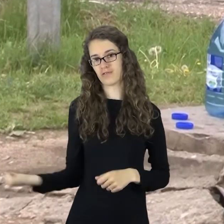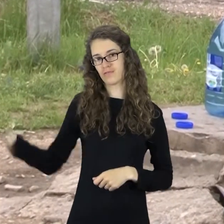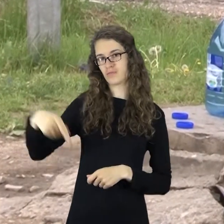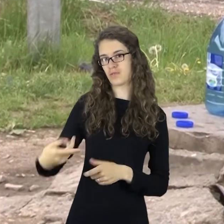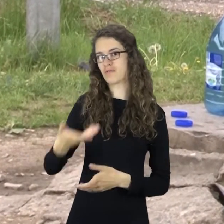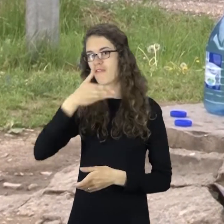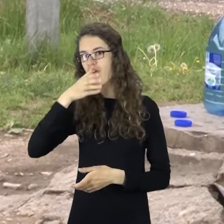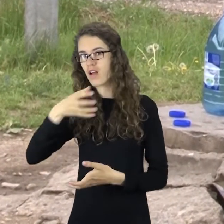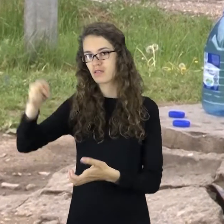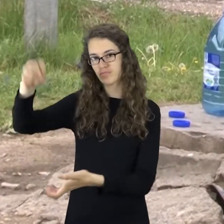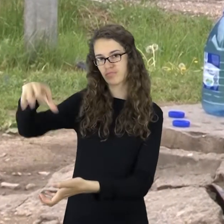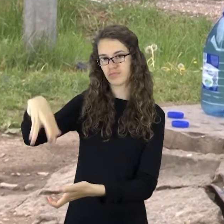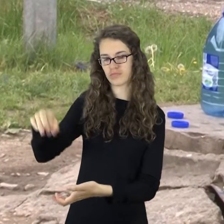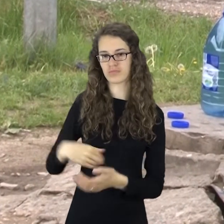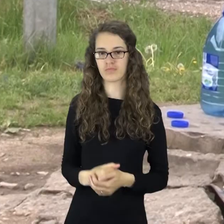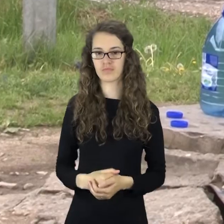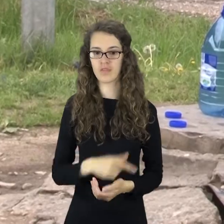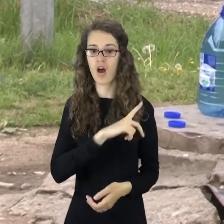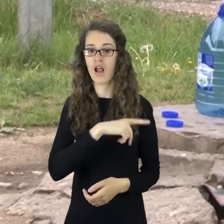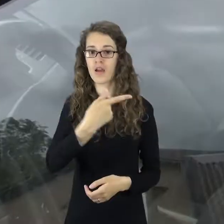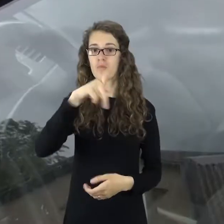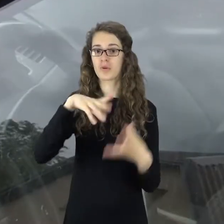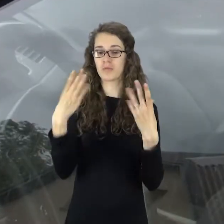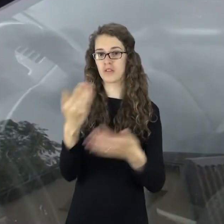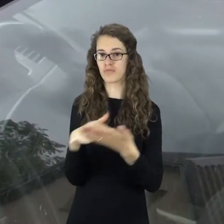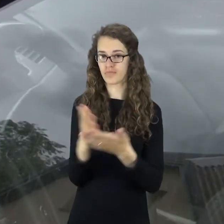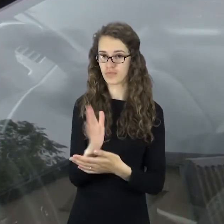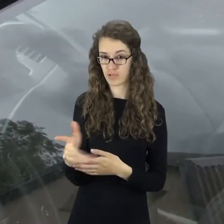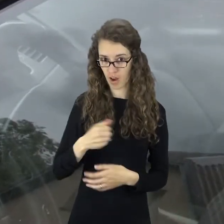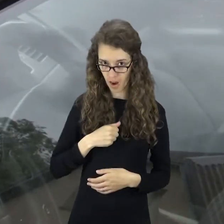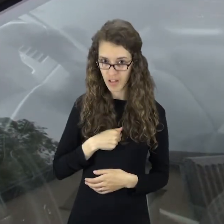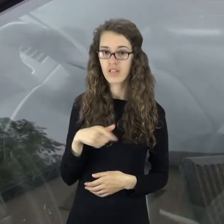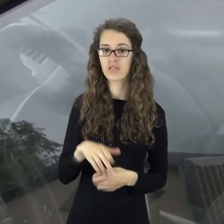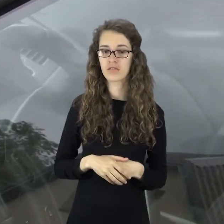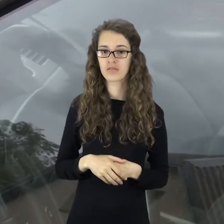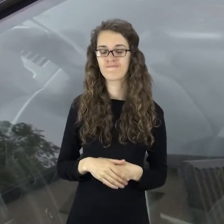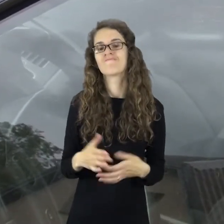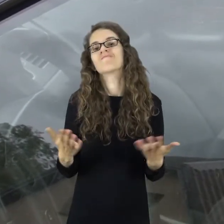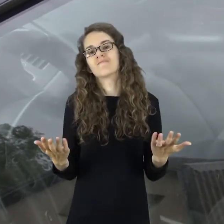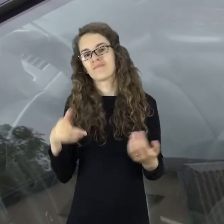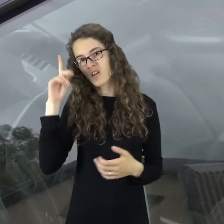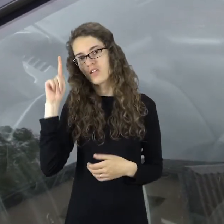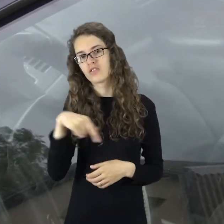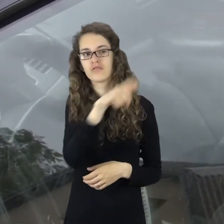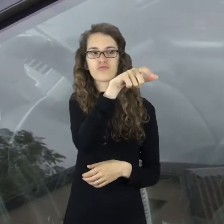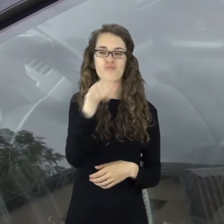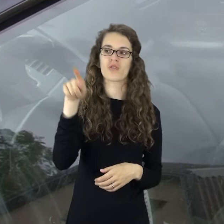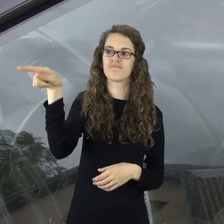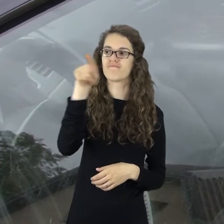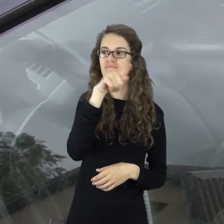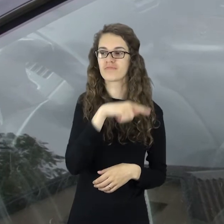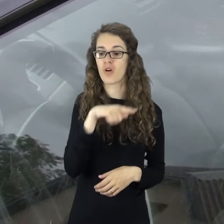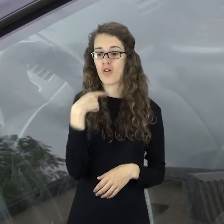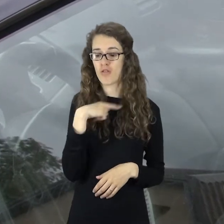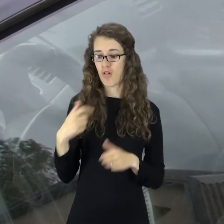nulėpas primas dienai šitos kolonėlės nebeliks, vat, ar ne gaila? Nu, tai žinai, kad žmonėm, jeigu čia daug, kas